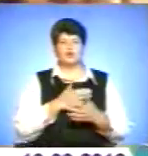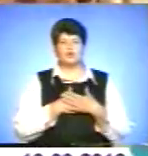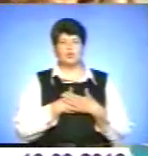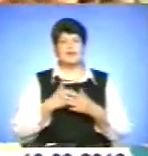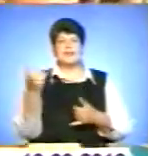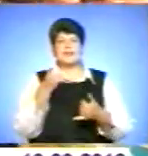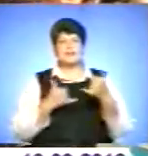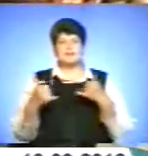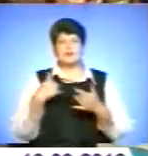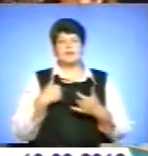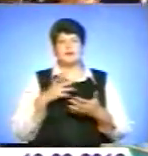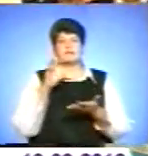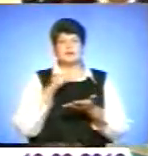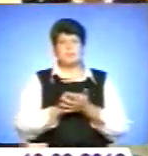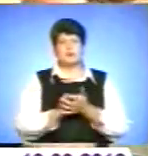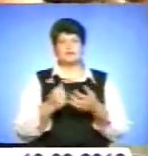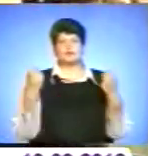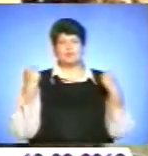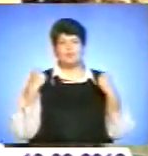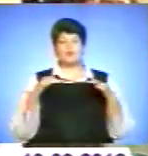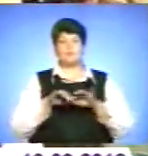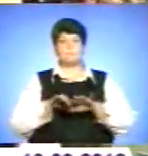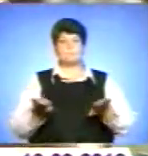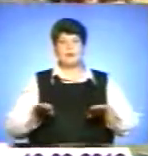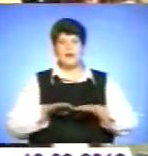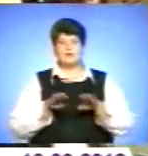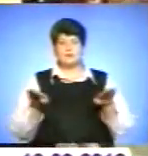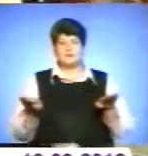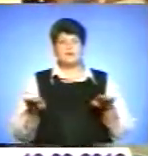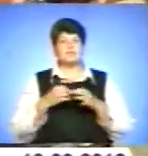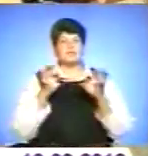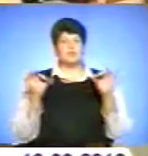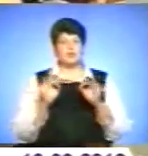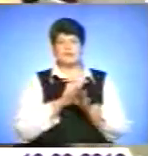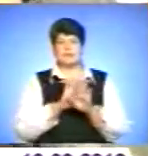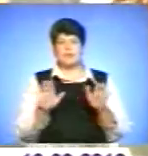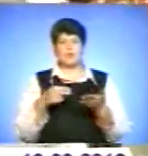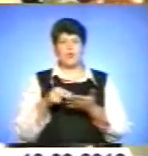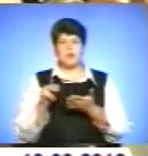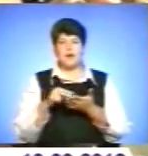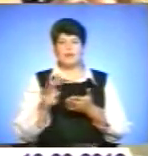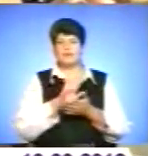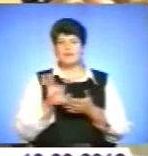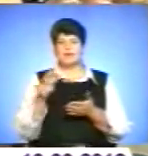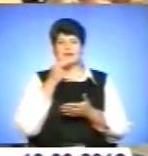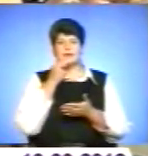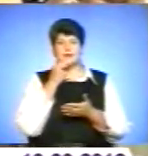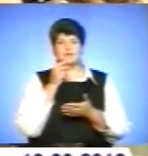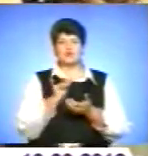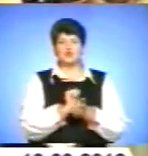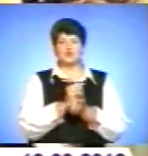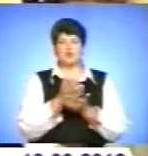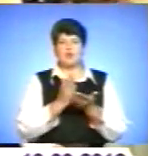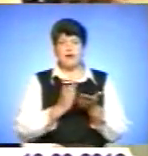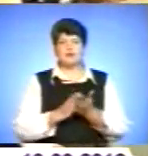хімію, але я займаюся спортом, плаванням. Я ніколи не купляю, я не їм сухарики з чіпсами,